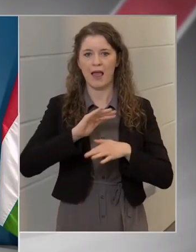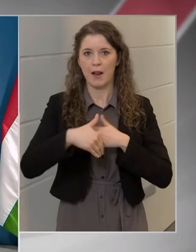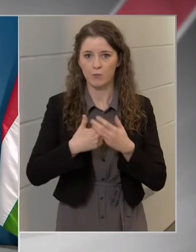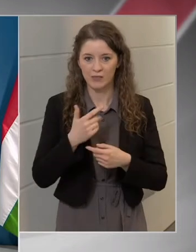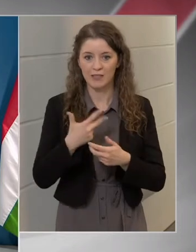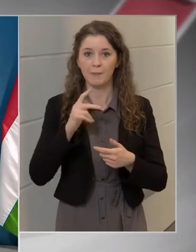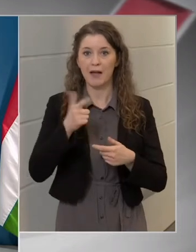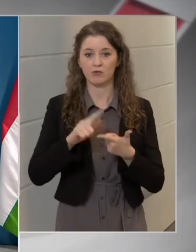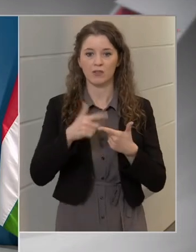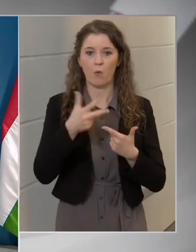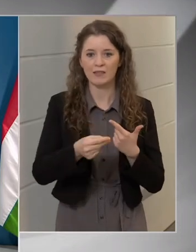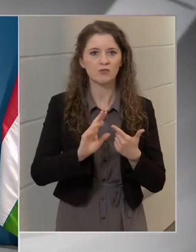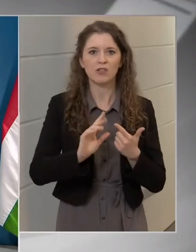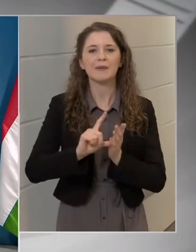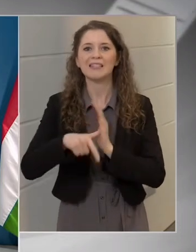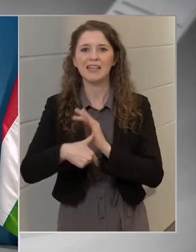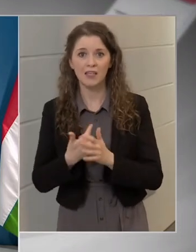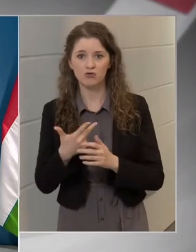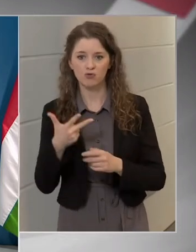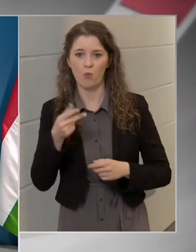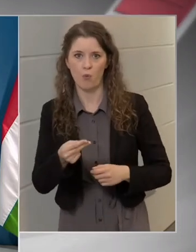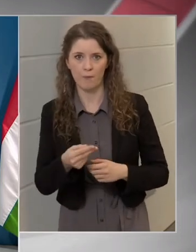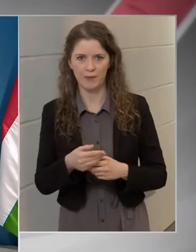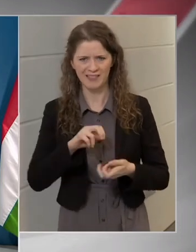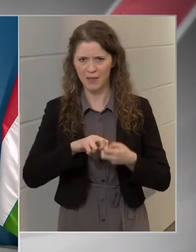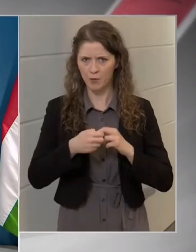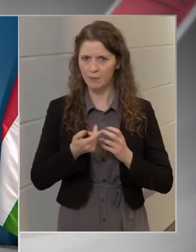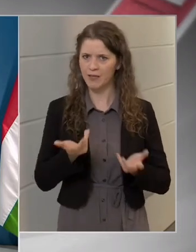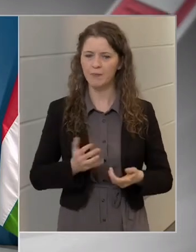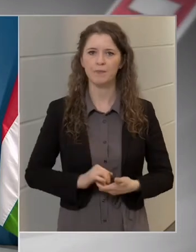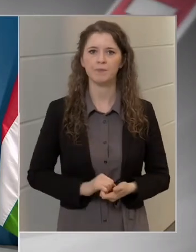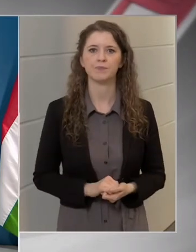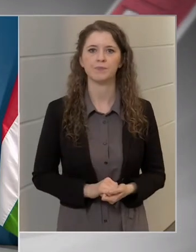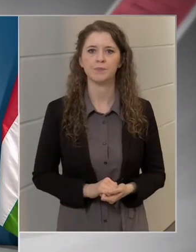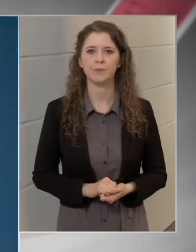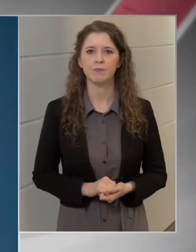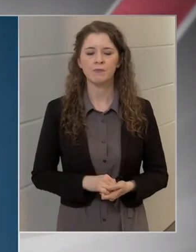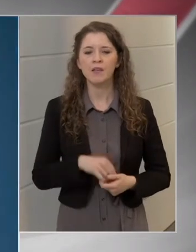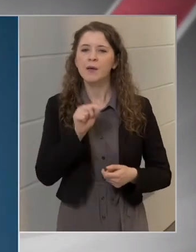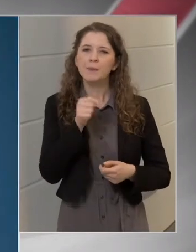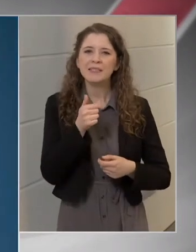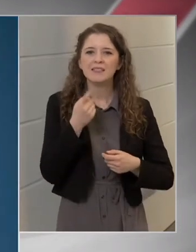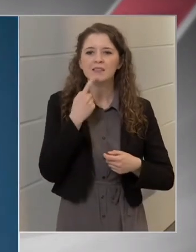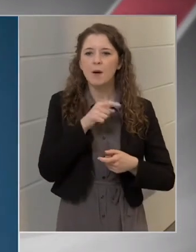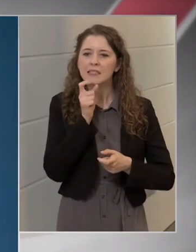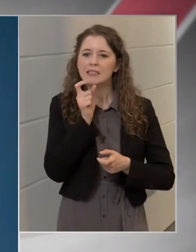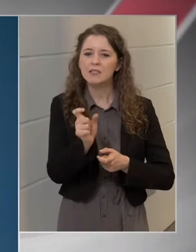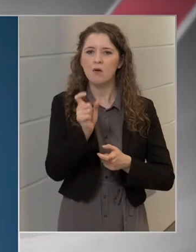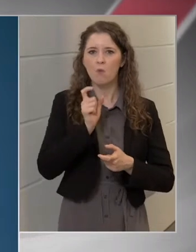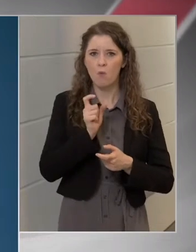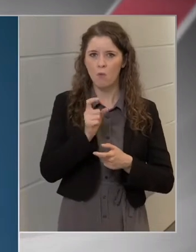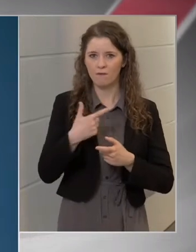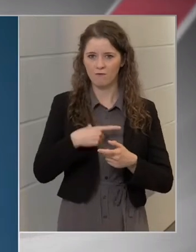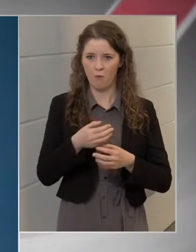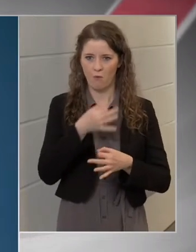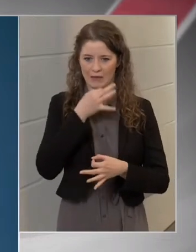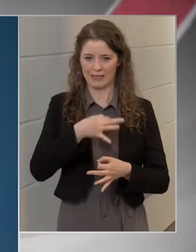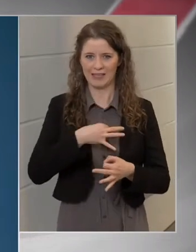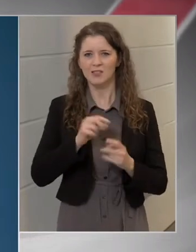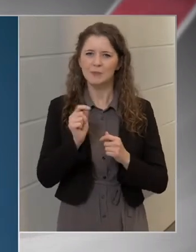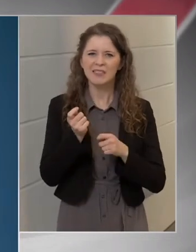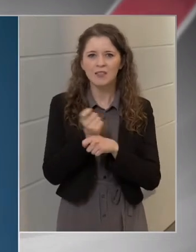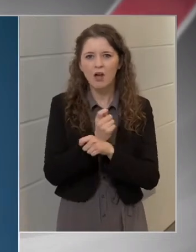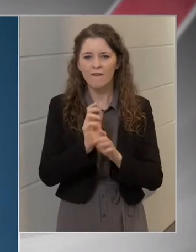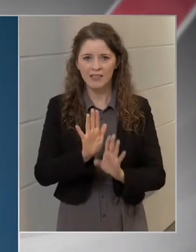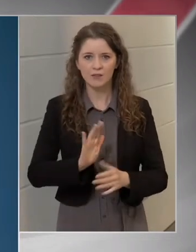oltást? Egy picit a szóhasználaton korrigálnék. Tehát éppen az